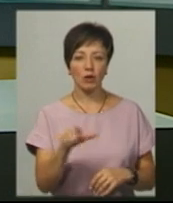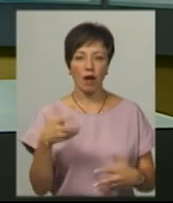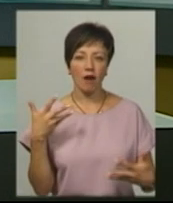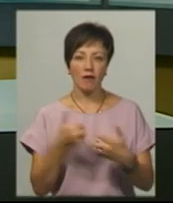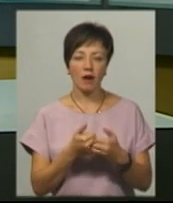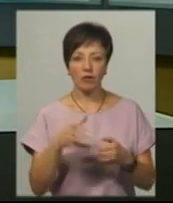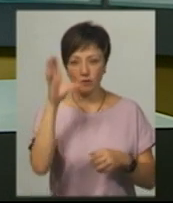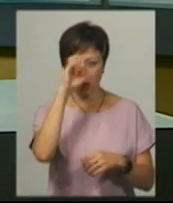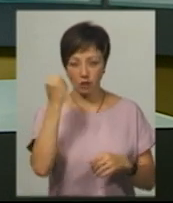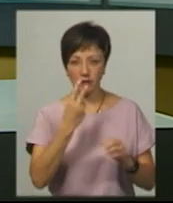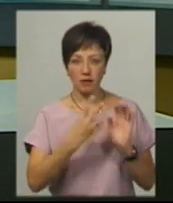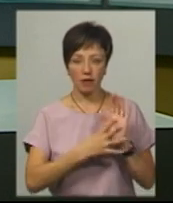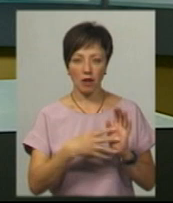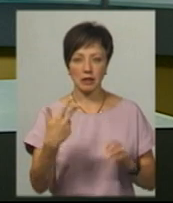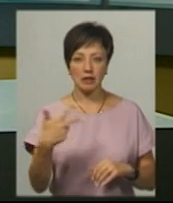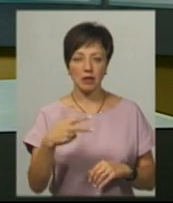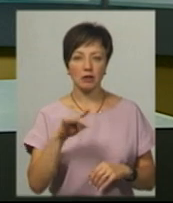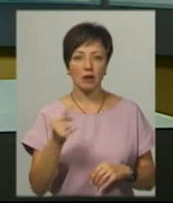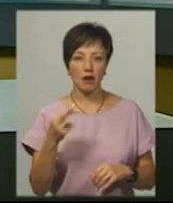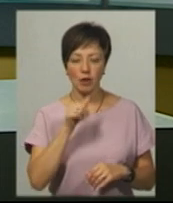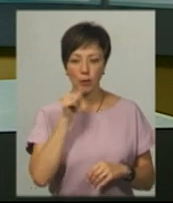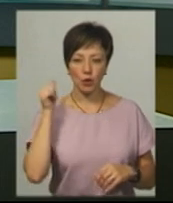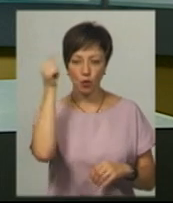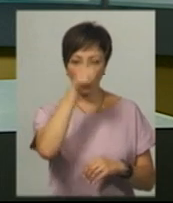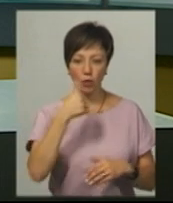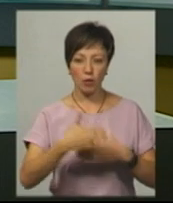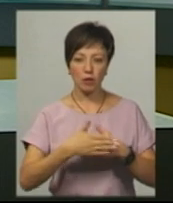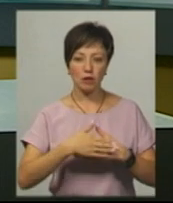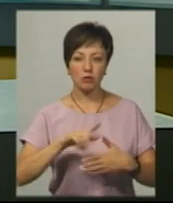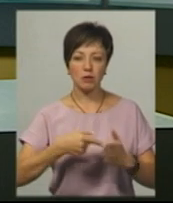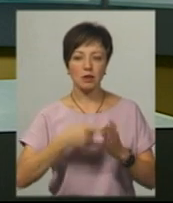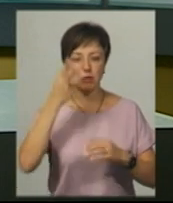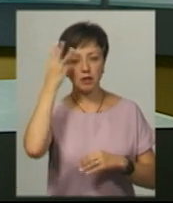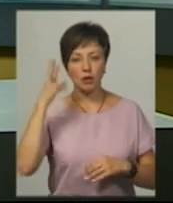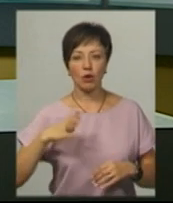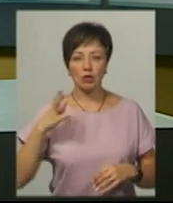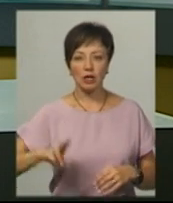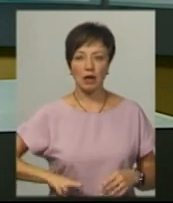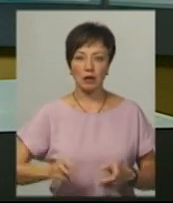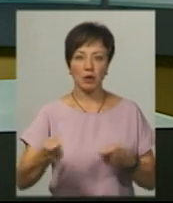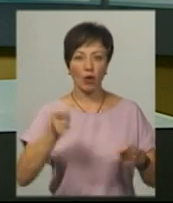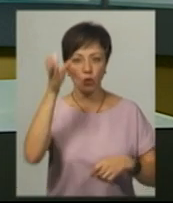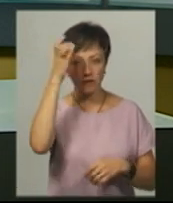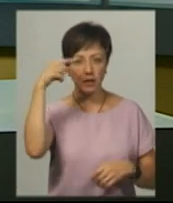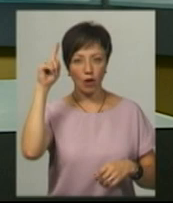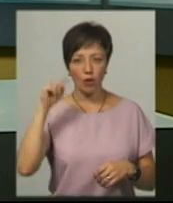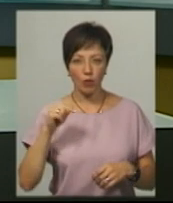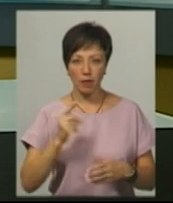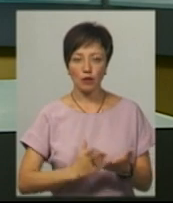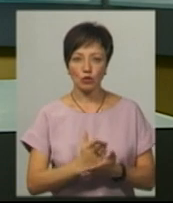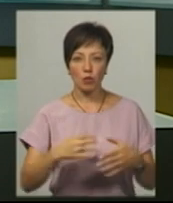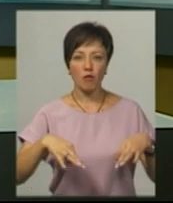Аварія сталася у ніч з 29 на 30 травня минулого року поблизу Хмельницького. Колишній директор департаменту освіти та науки на